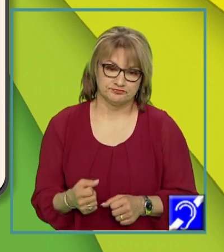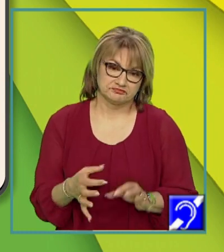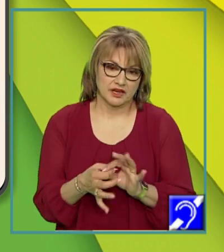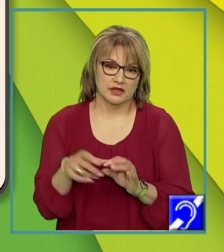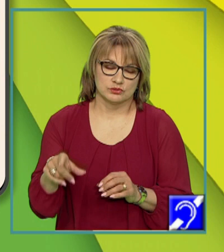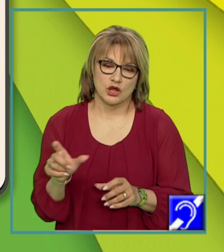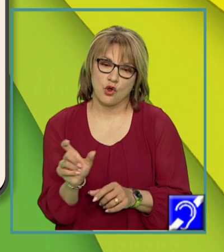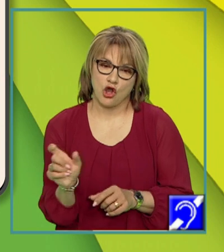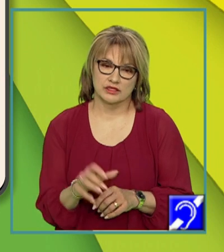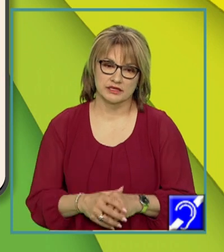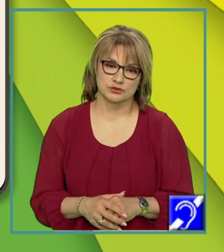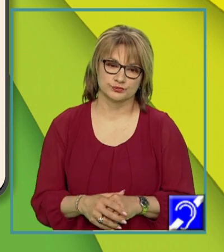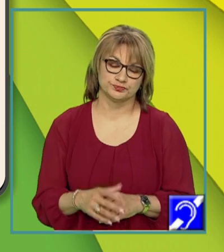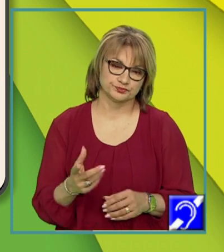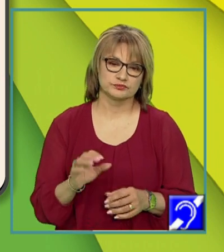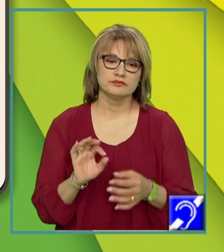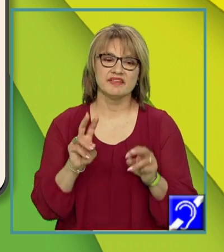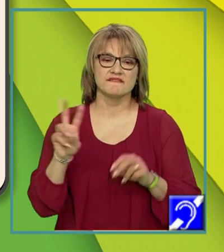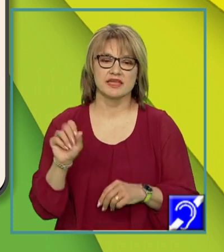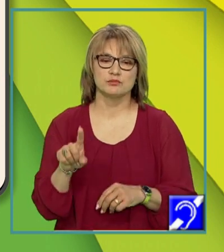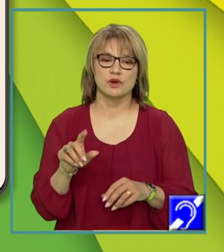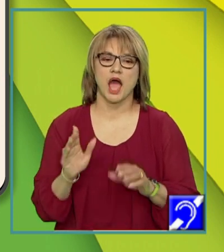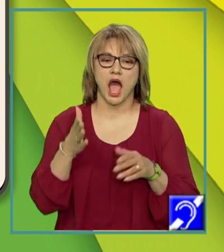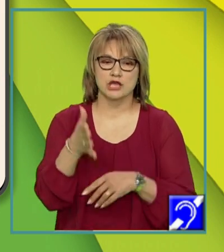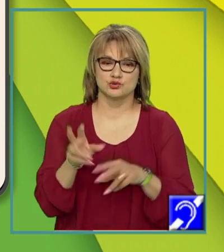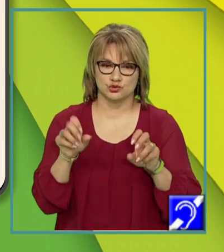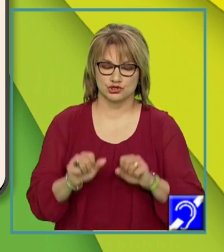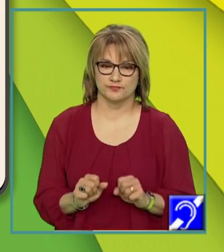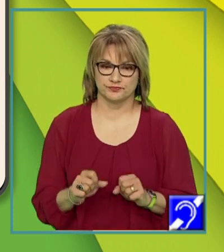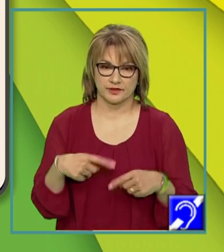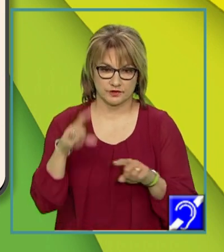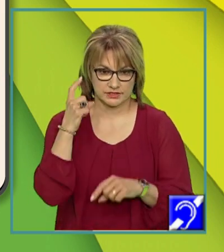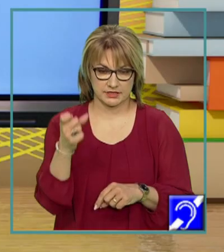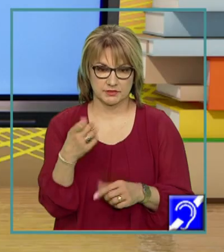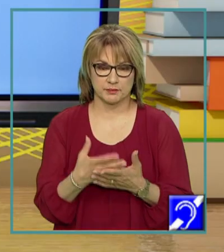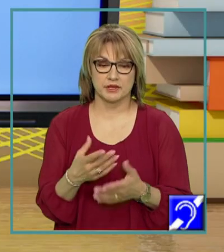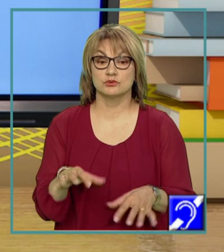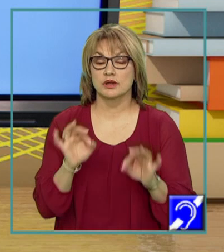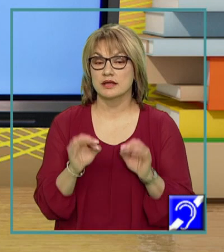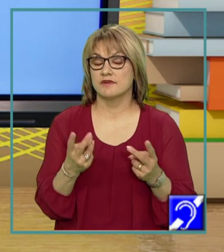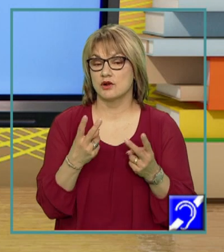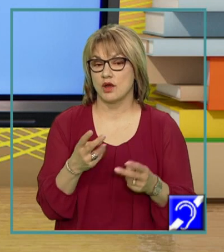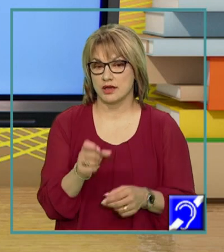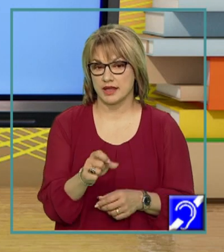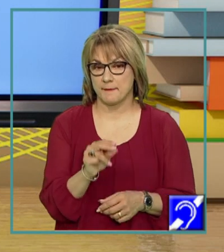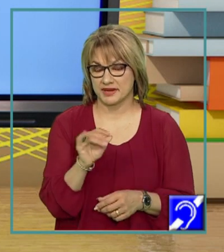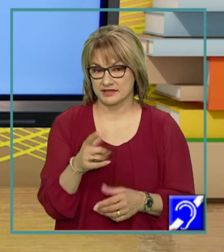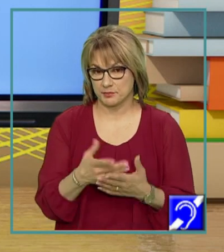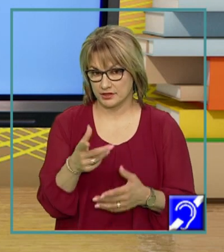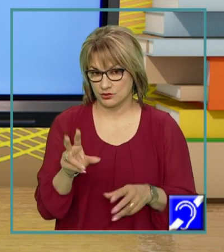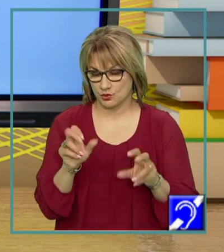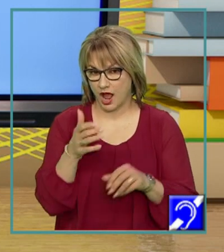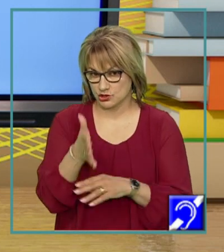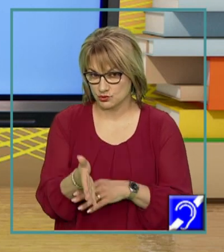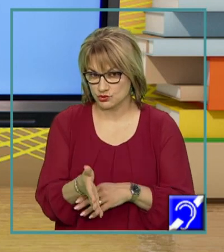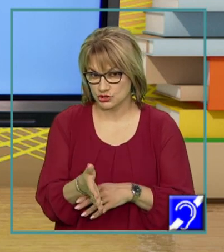este verbul ajunge. Reținem, dragilor, că pentru a evidenția valoarea predicativă a verbului ajunge, trebuie să fim un